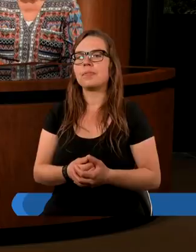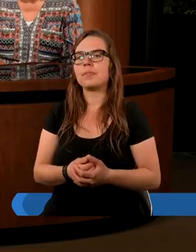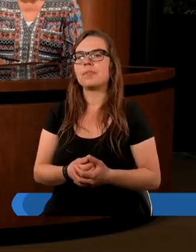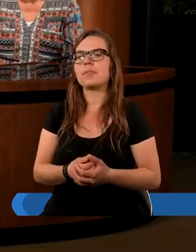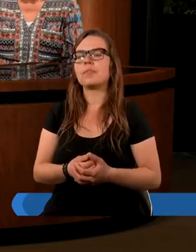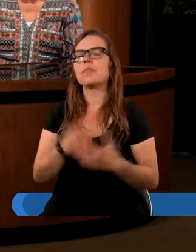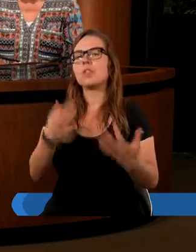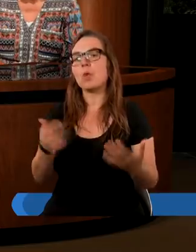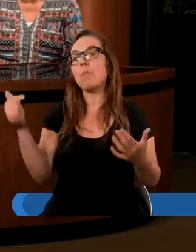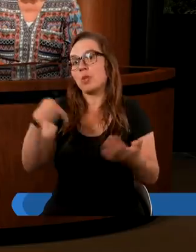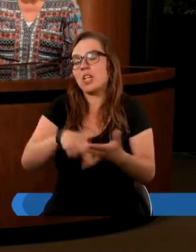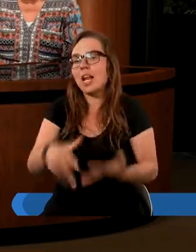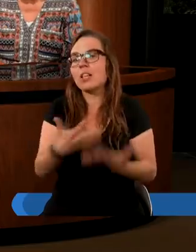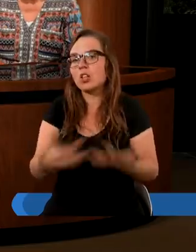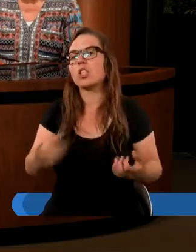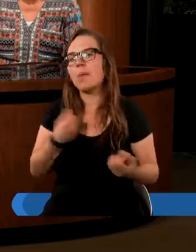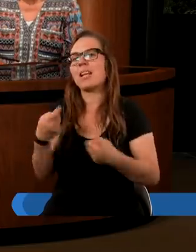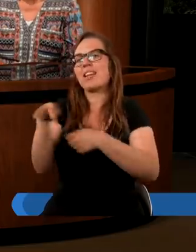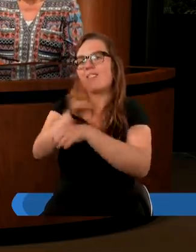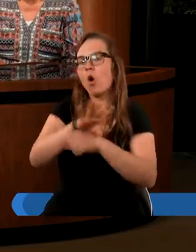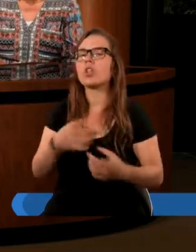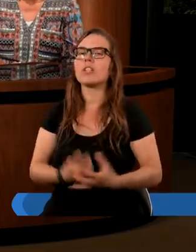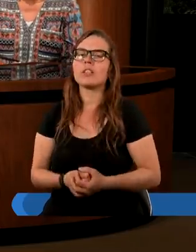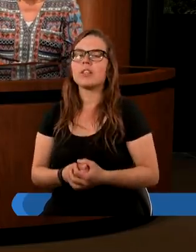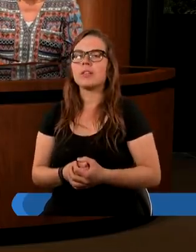On przyszedł na tą ziemię, aby zwodzić.